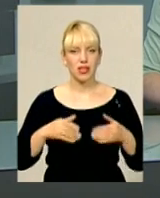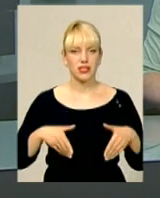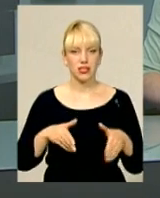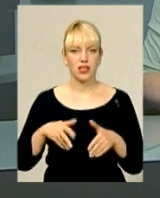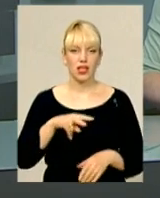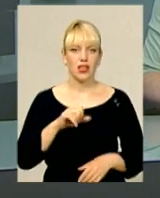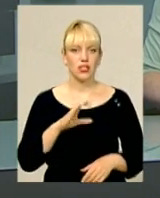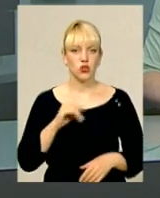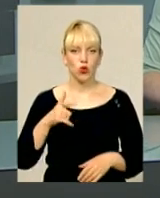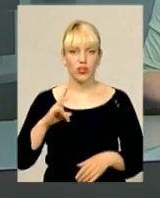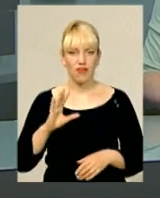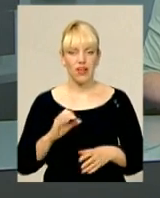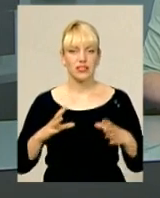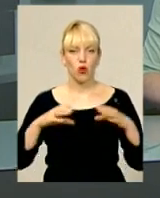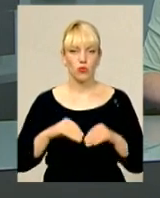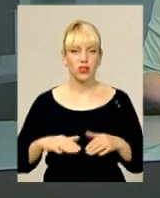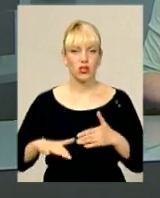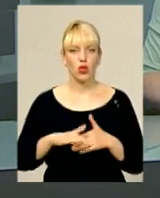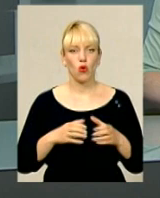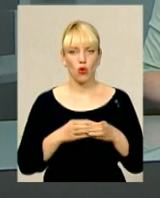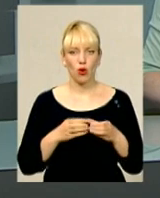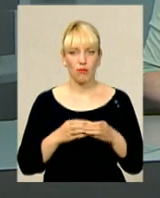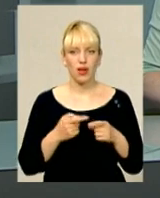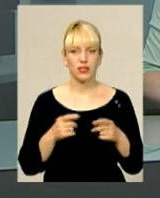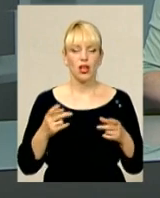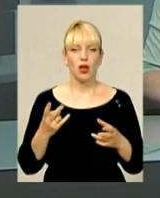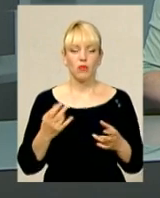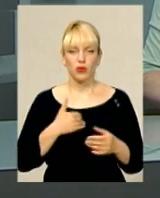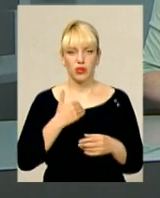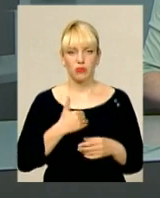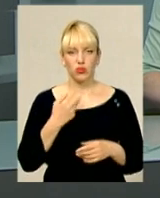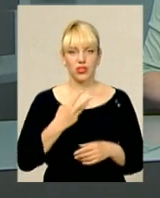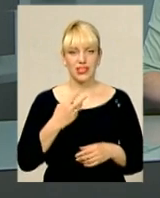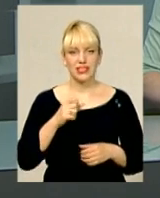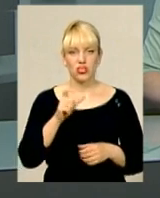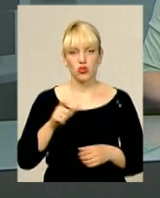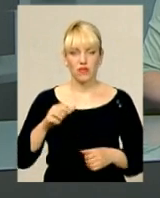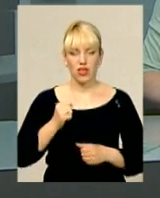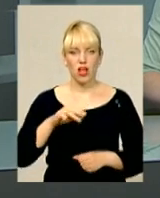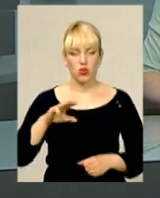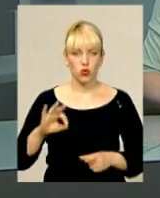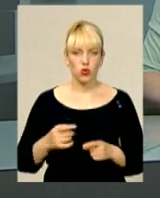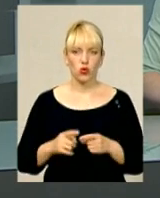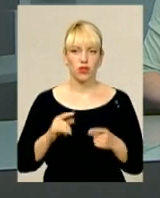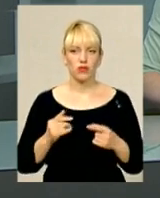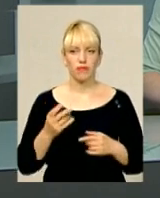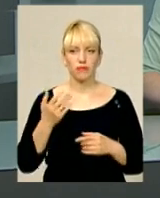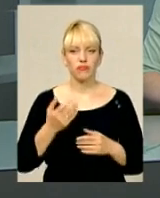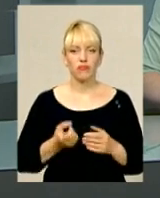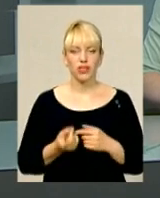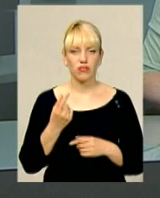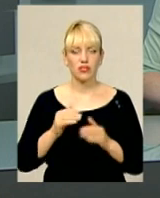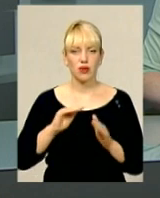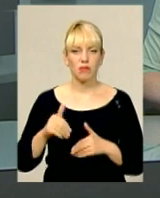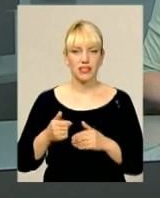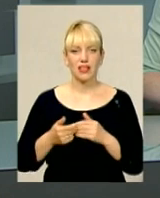'єднаної громади претендує більше 30 атовців. Кажуть, відповідні заяви подавали ще минулого року, проте після виборів виявилося